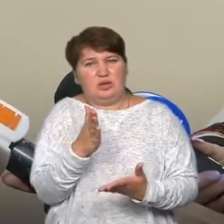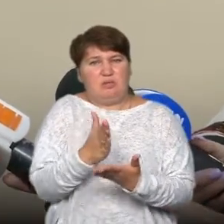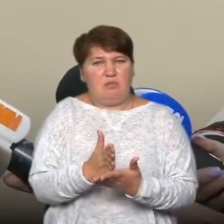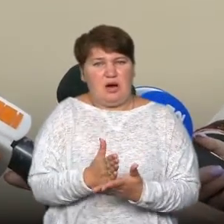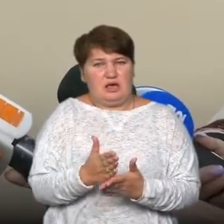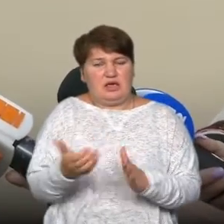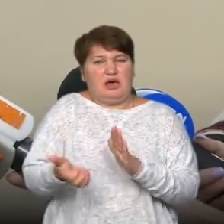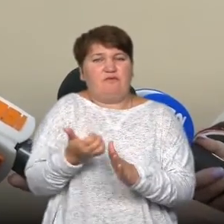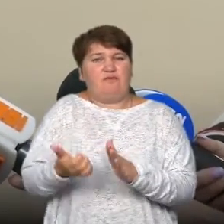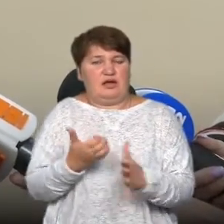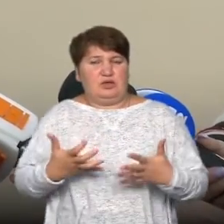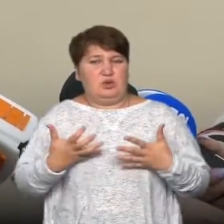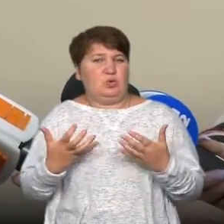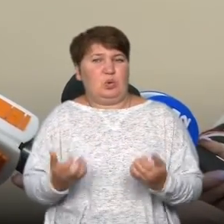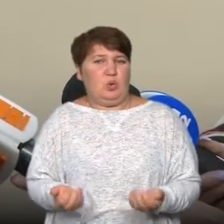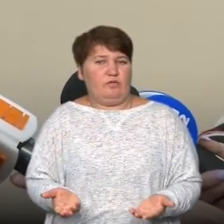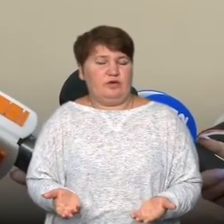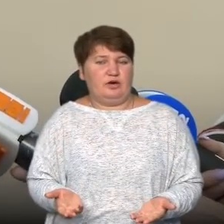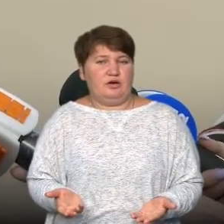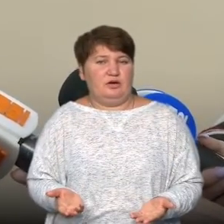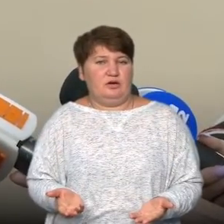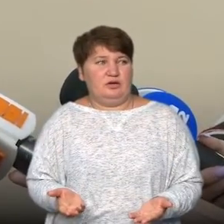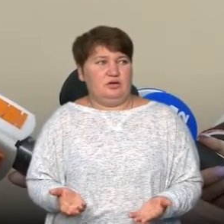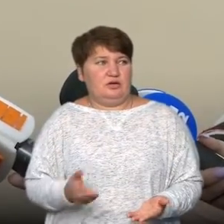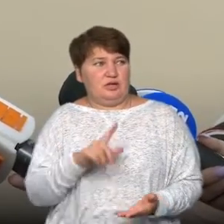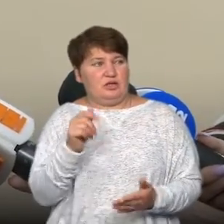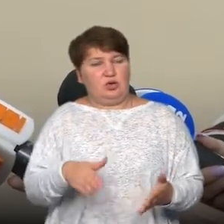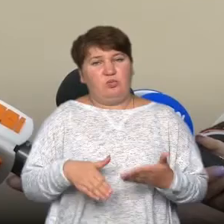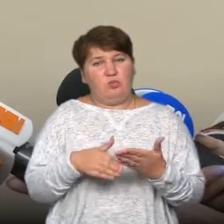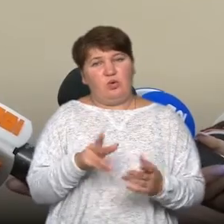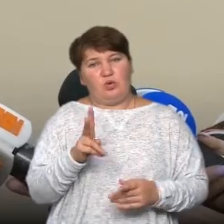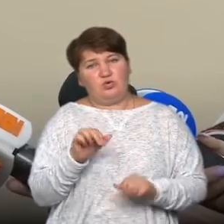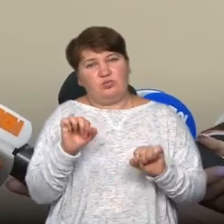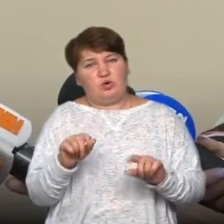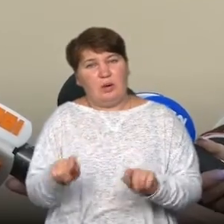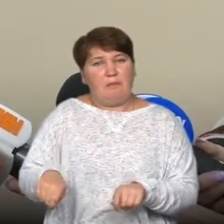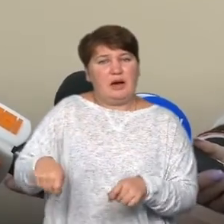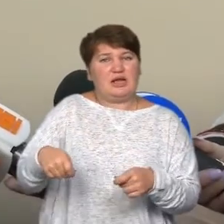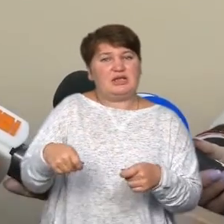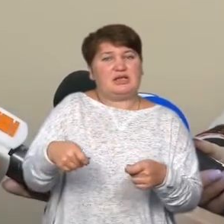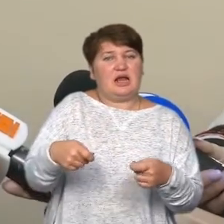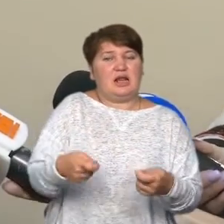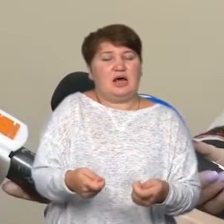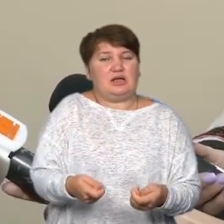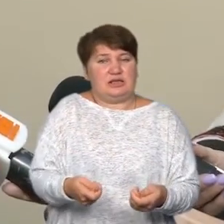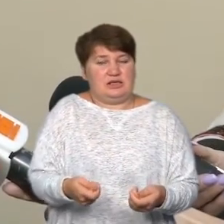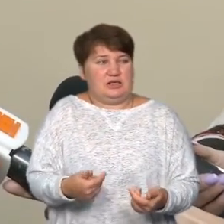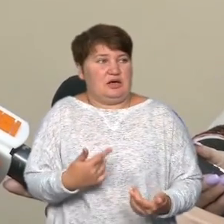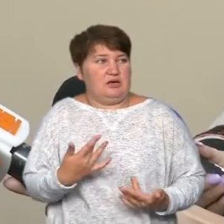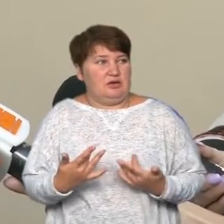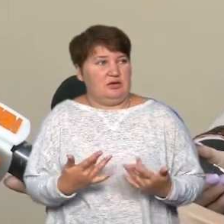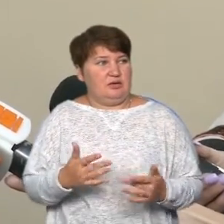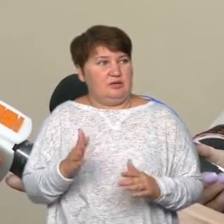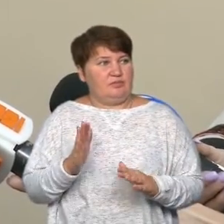за допомогою когось може пересуватися. Я тільки це згадую, вже коли